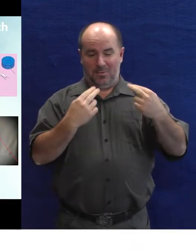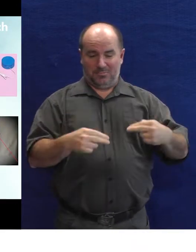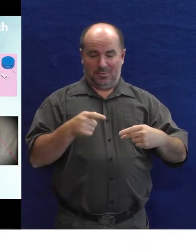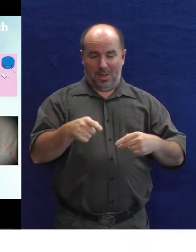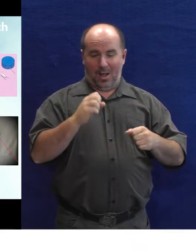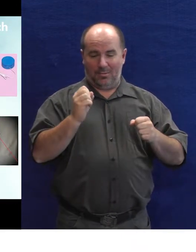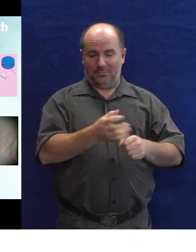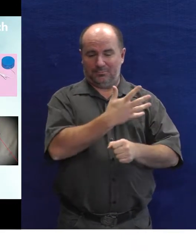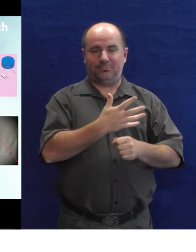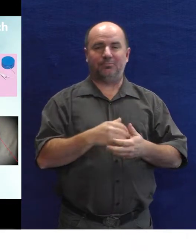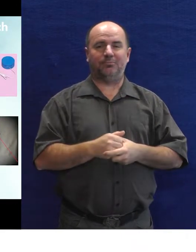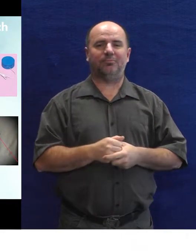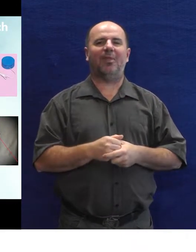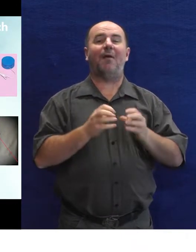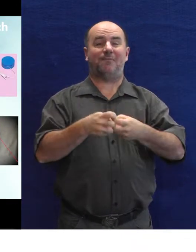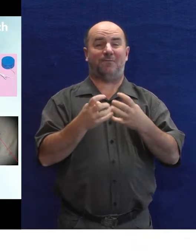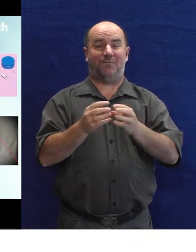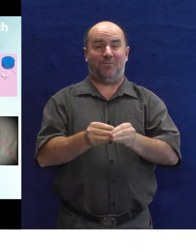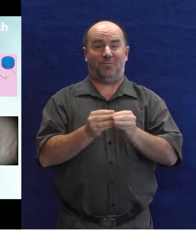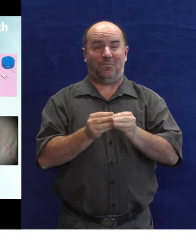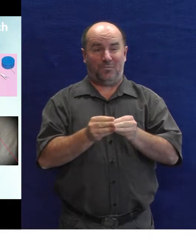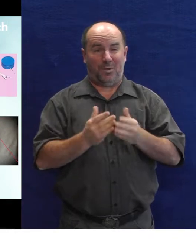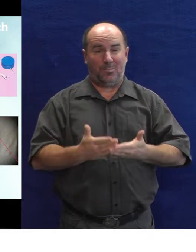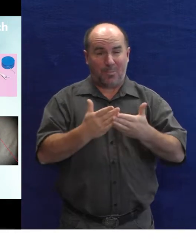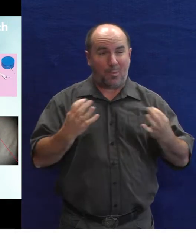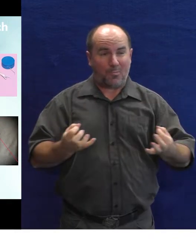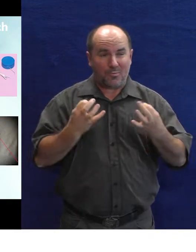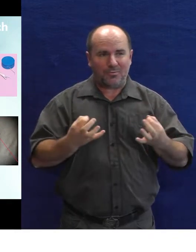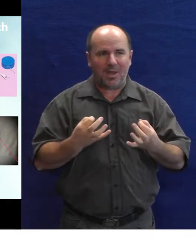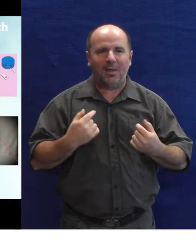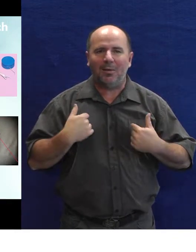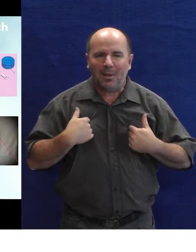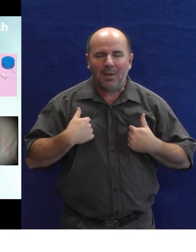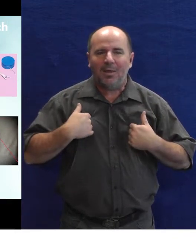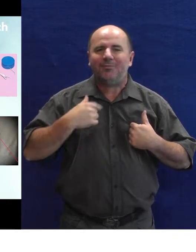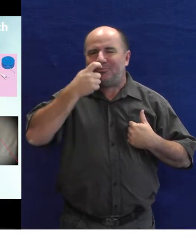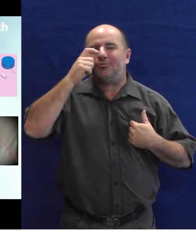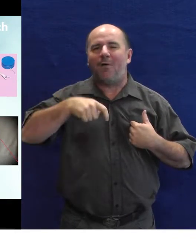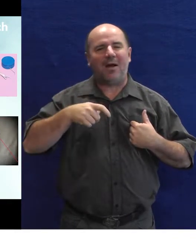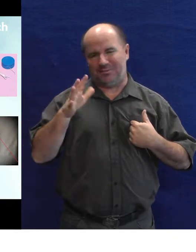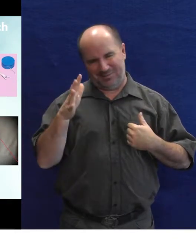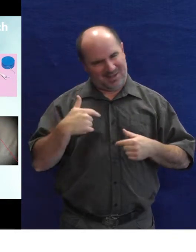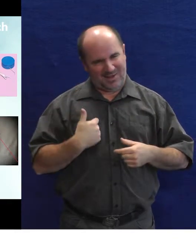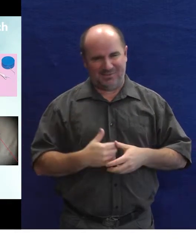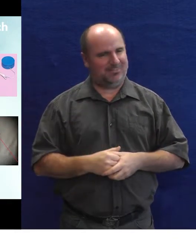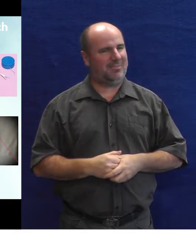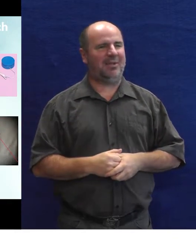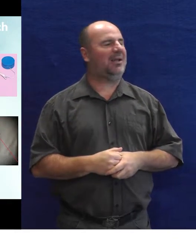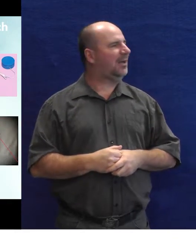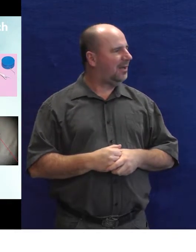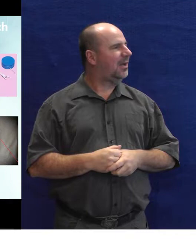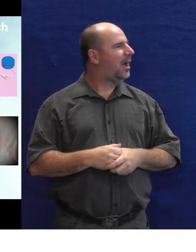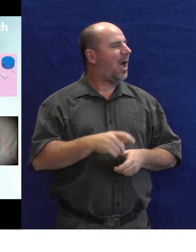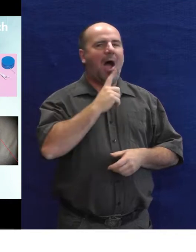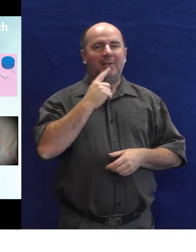Takže my ve výrobě pomůcek nejsme žádní amatéři, možná na té úvodní přednášce, jste zahlédli nějaká